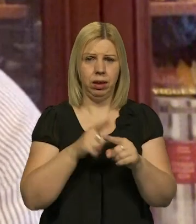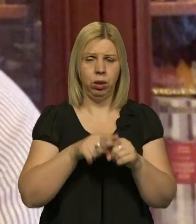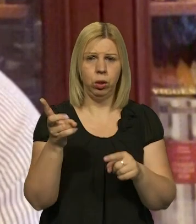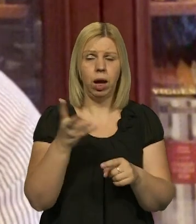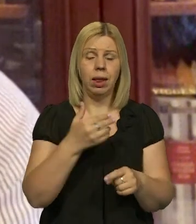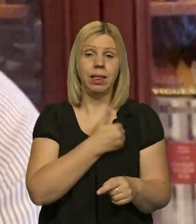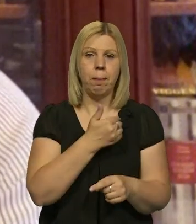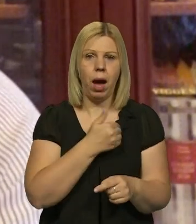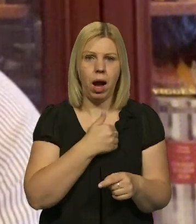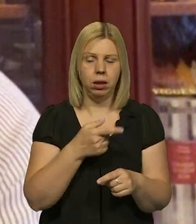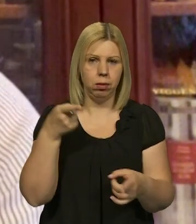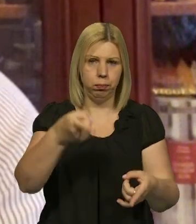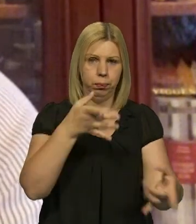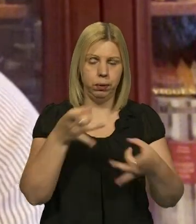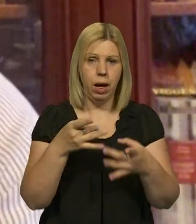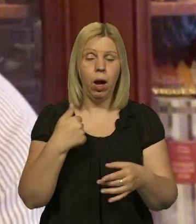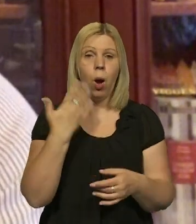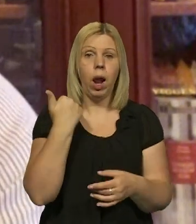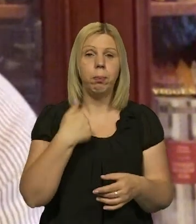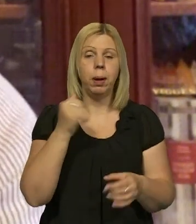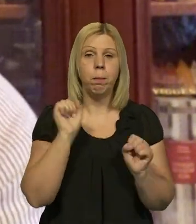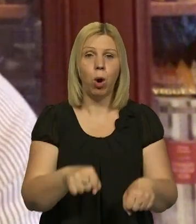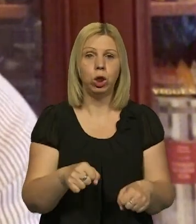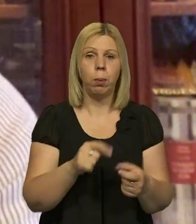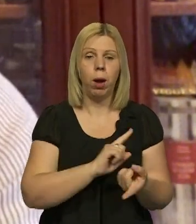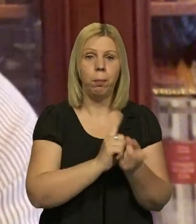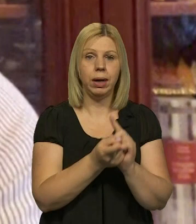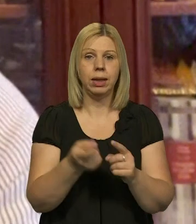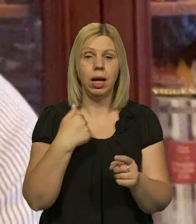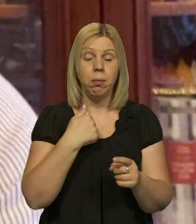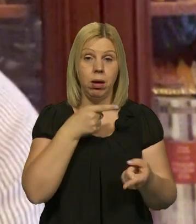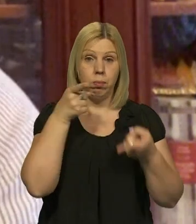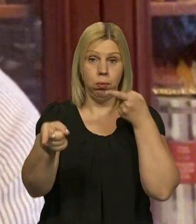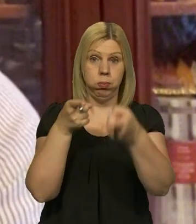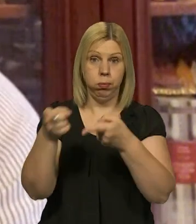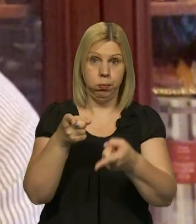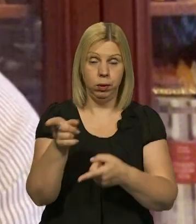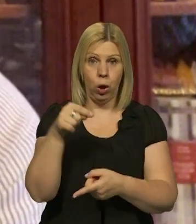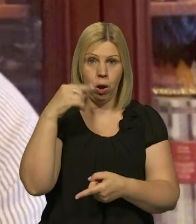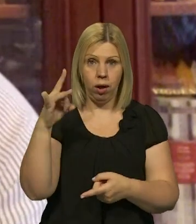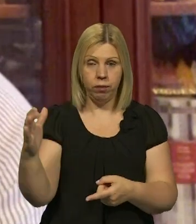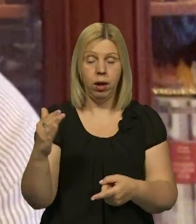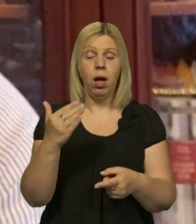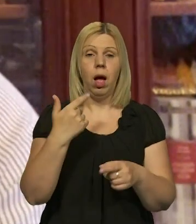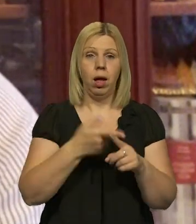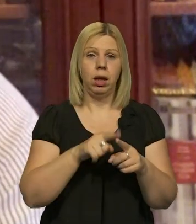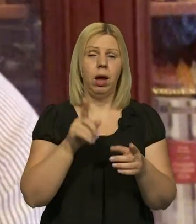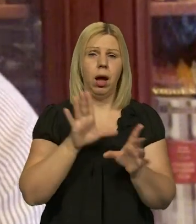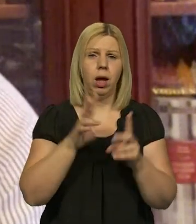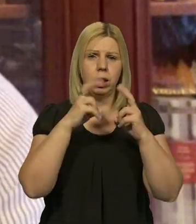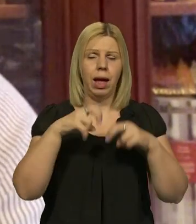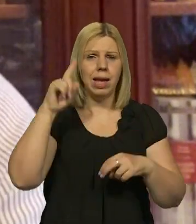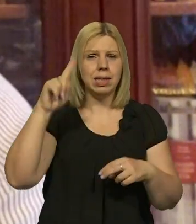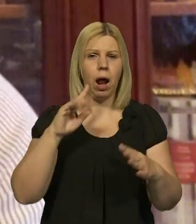або намагаються вести вогонь. Коли ми зможемо паритетно наносити ураження, це щось на кшталт досвіду